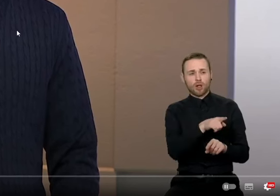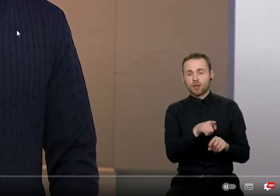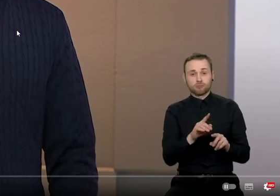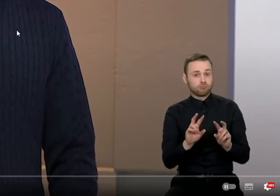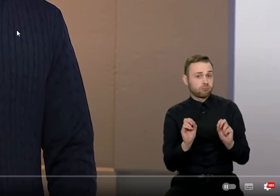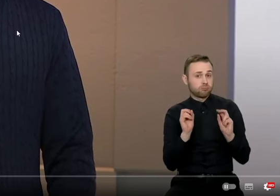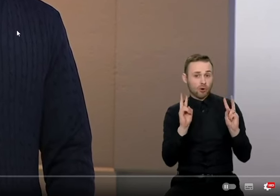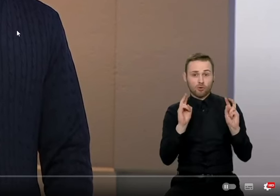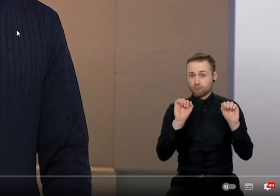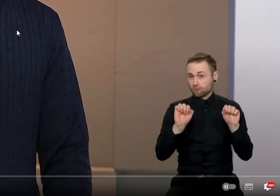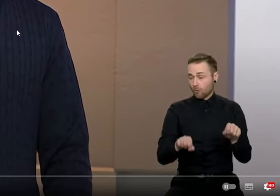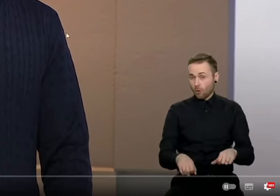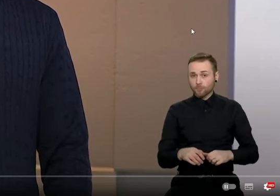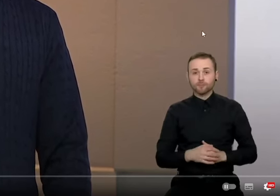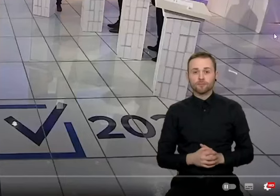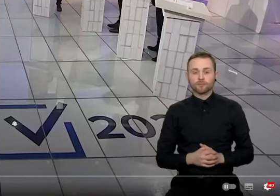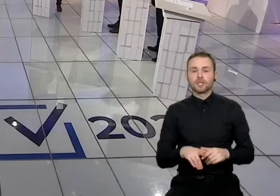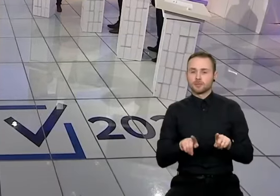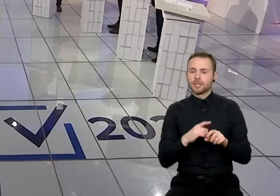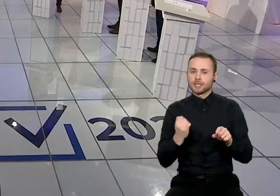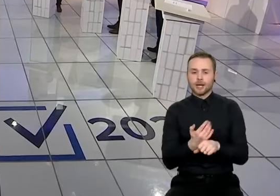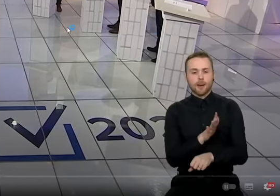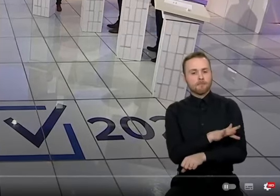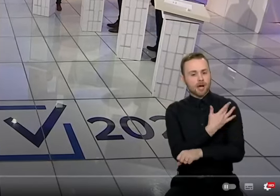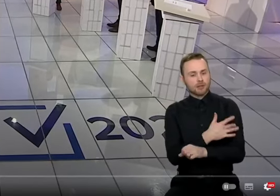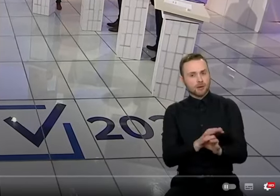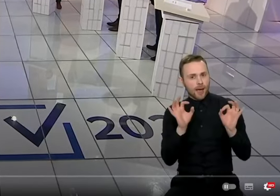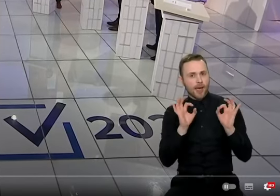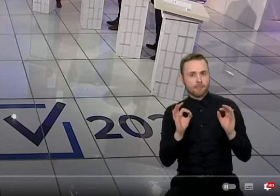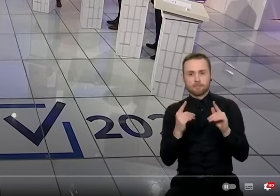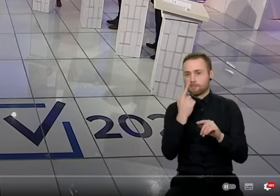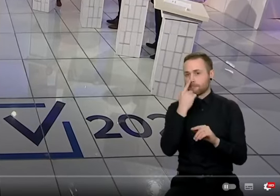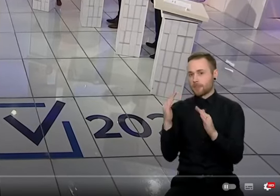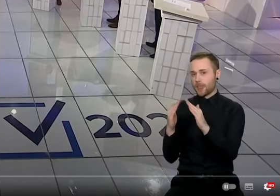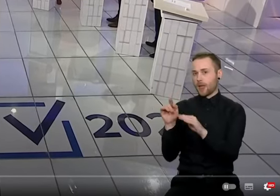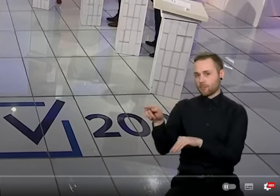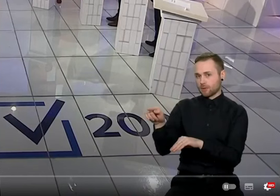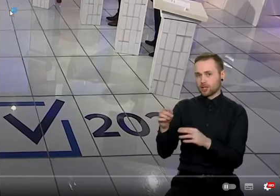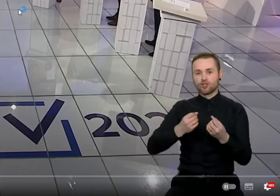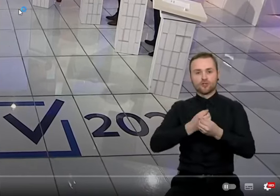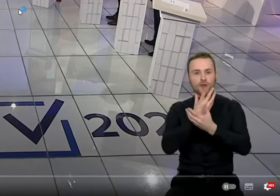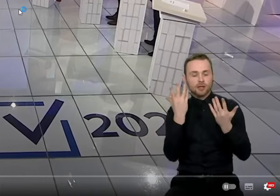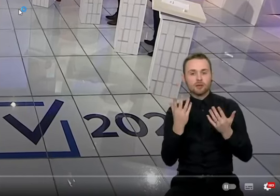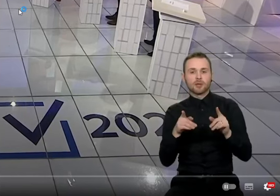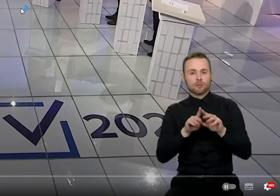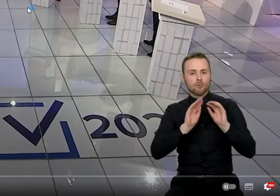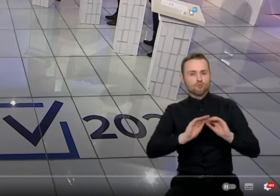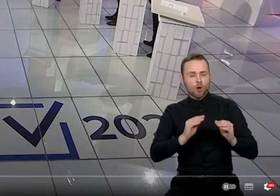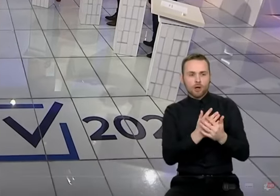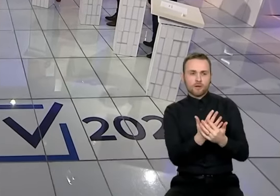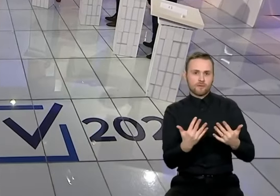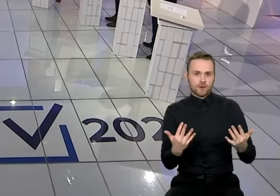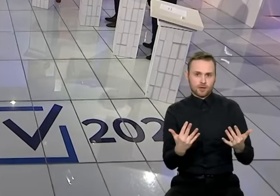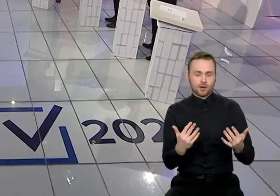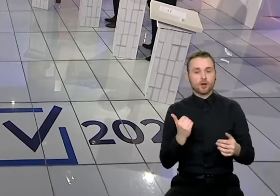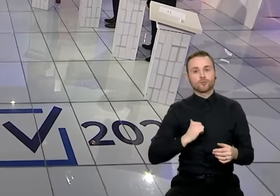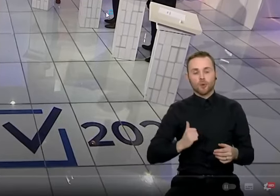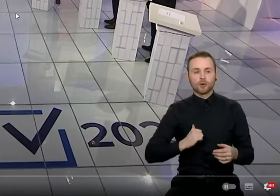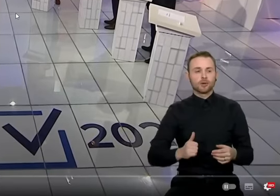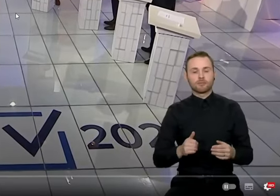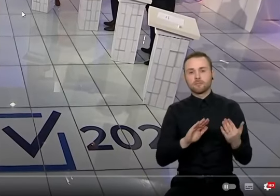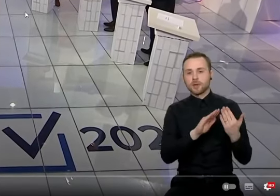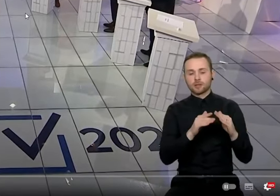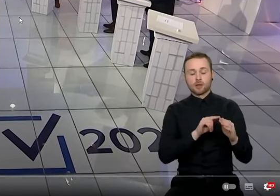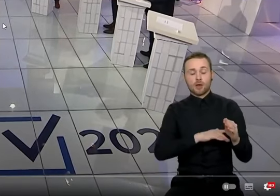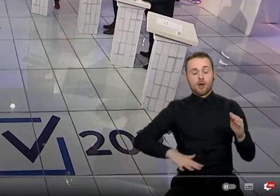galų gale reikia užtikrinti, jog paslaugos būtų teikiamos arčiau namų. Tai tiek sveikatos, tiek švietimo paslaugos, taip jog miestiečiams nereikėtų vykti per